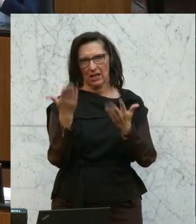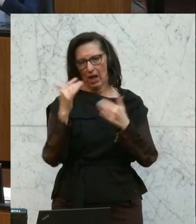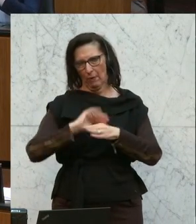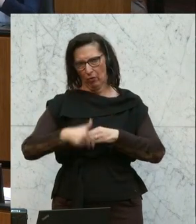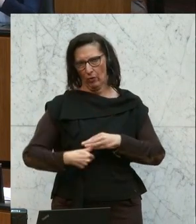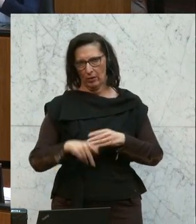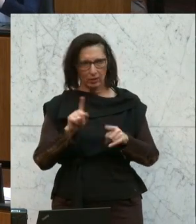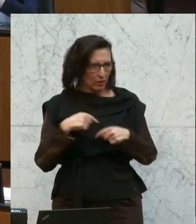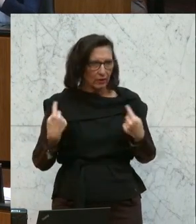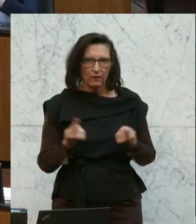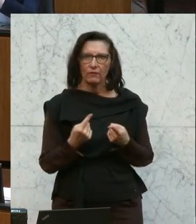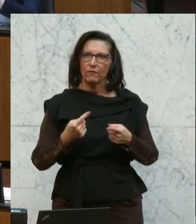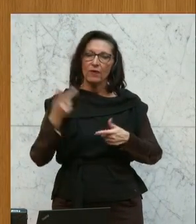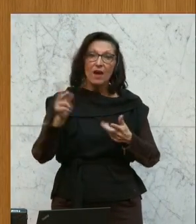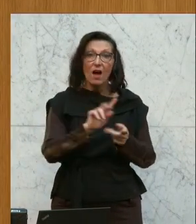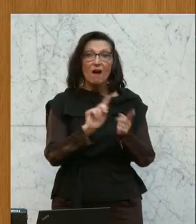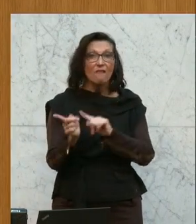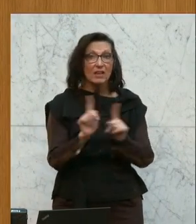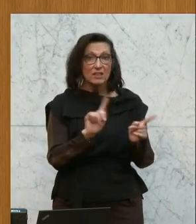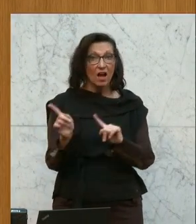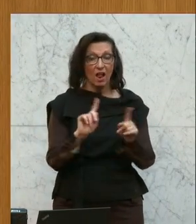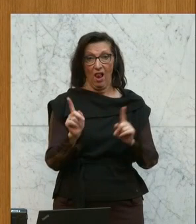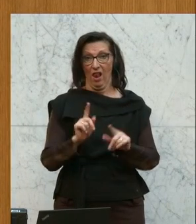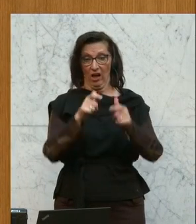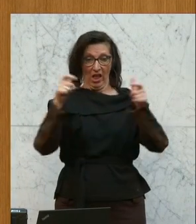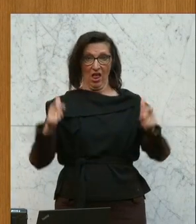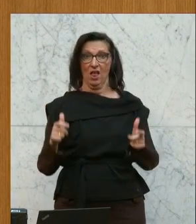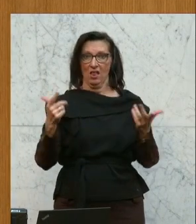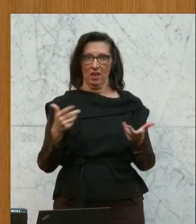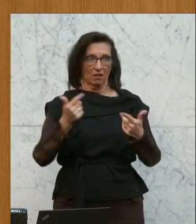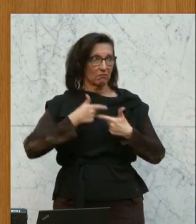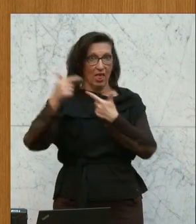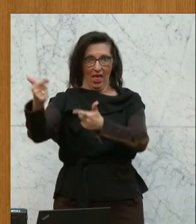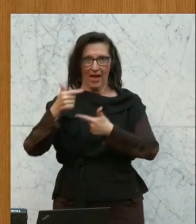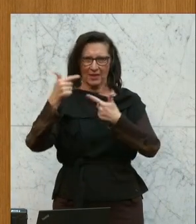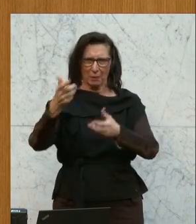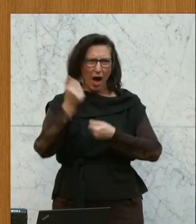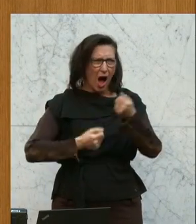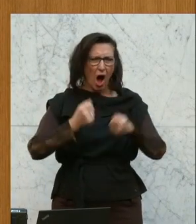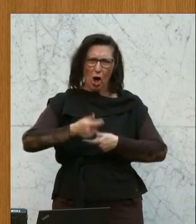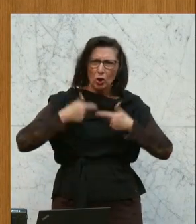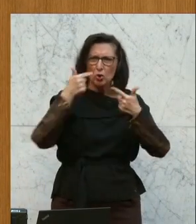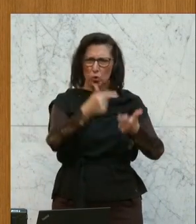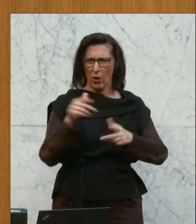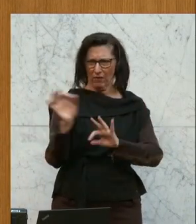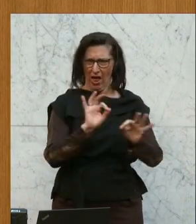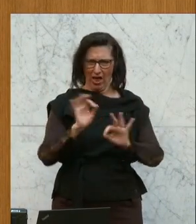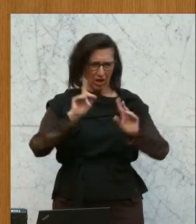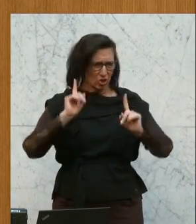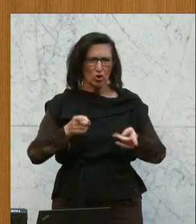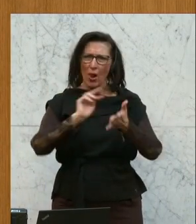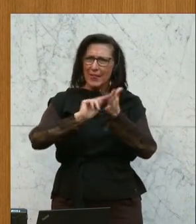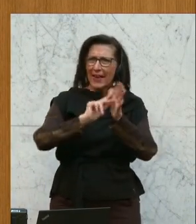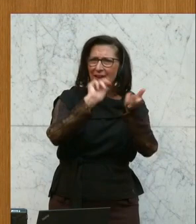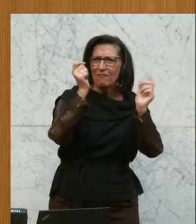Wettbewerbsfähigkeit der Wechselrichterproduktion erhalten. Diese Technologie in die Welt exportieren. Dass die Autozulieferindustrie ist fit für den technologischen Wandel.